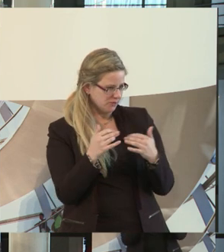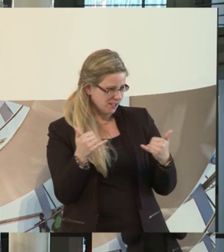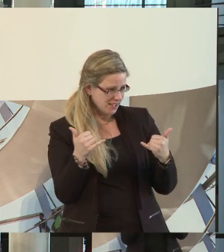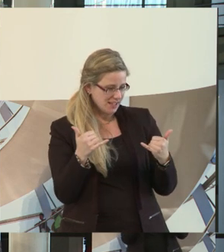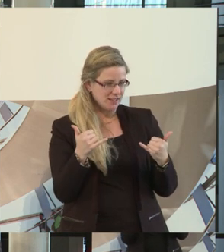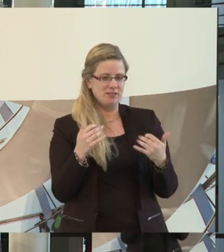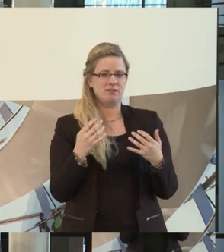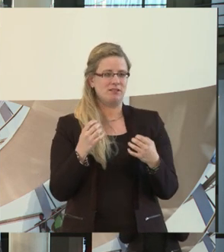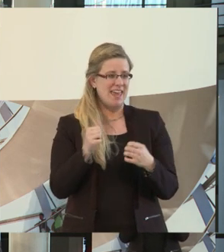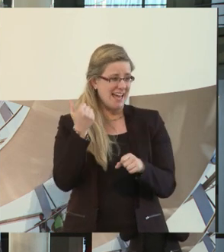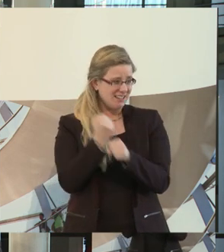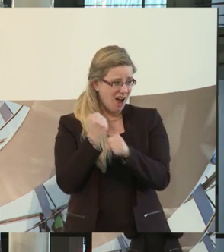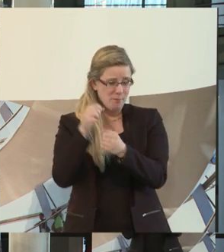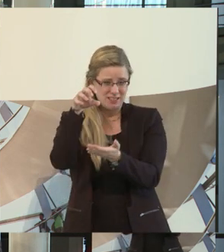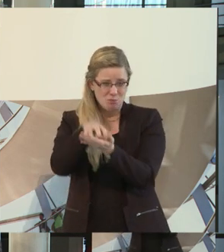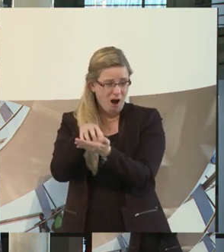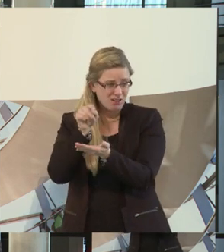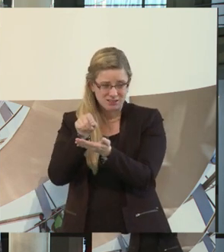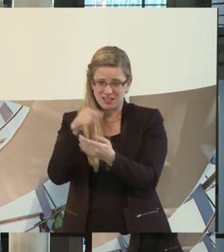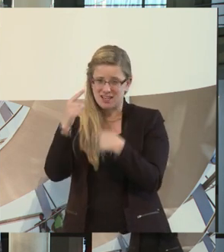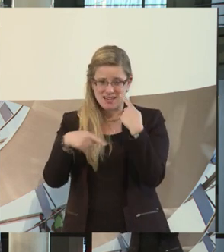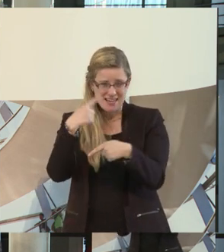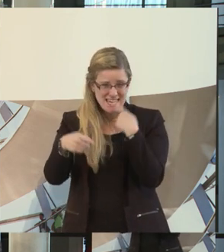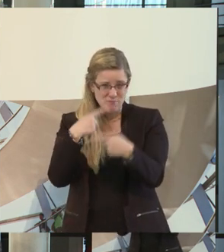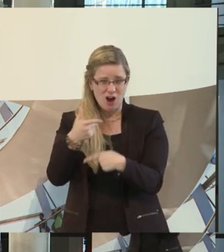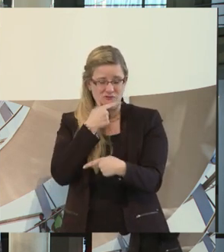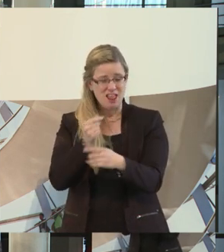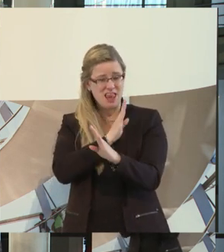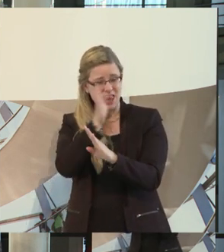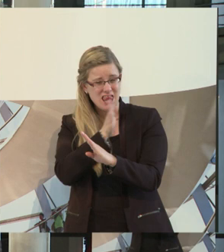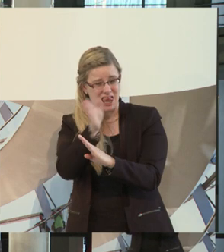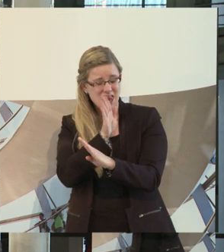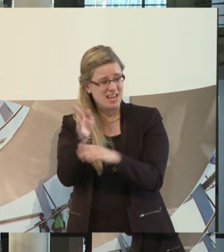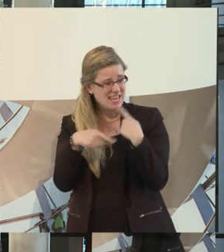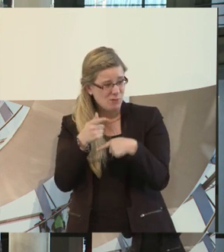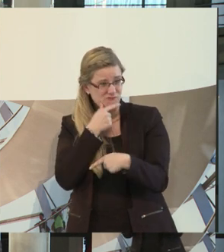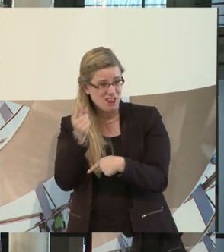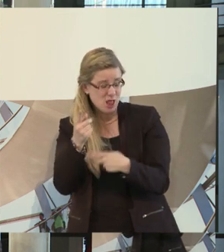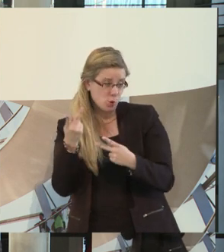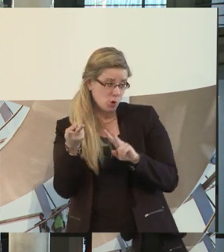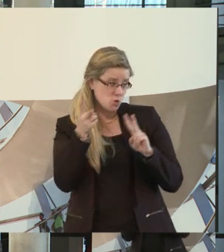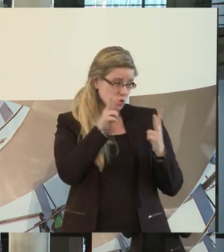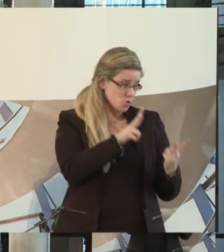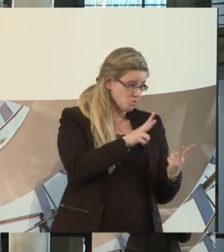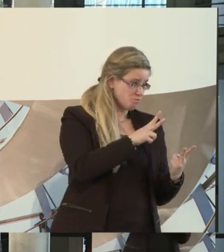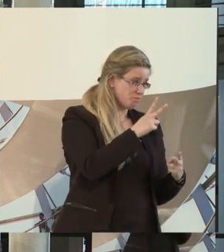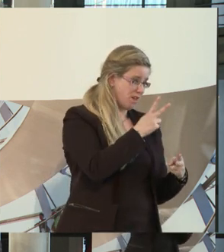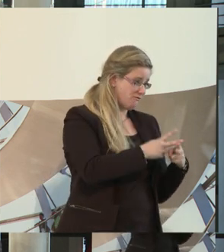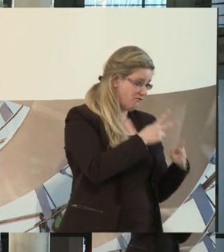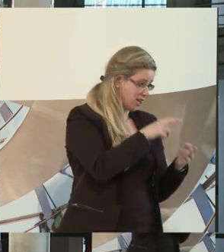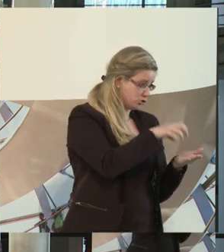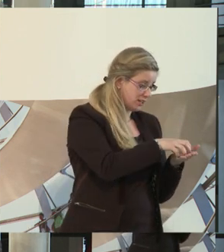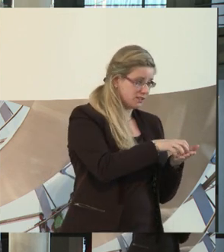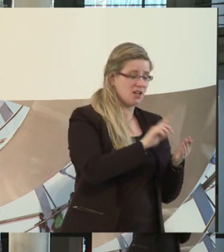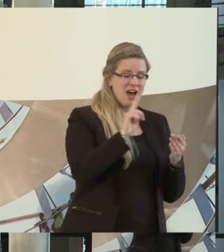erste Arbeitsmarkt wirklich immer, immer erstrebenswert? Und die zweite Frage auch, was würden Sie von der Politik noch erwarten,